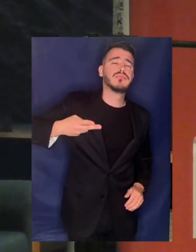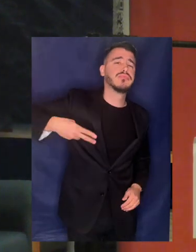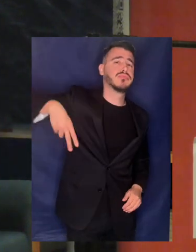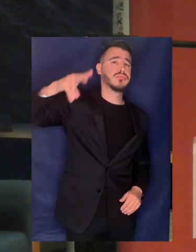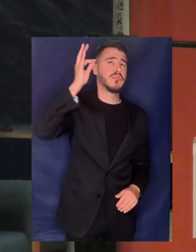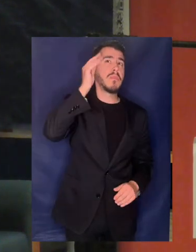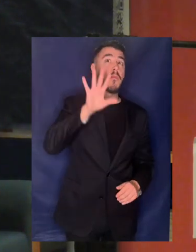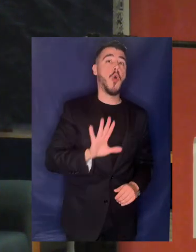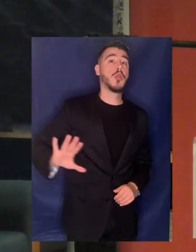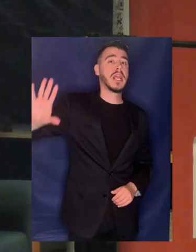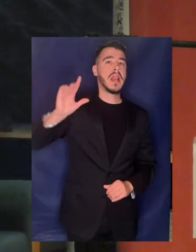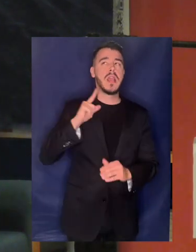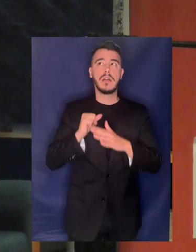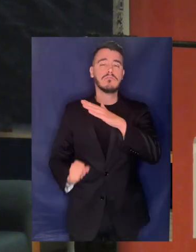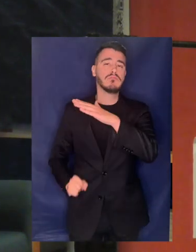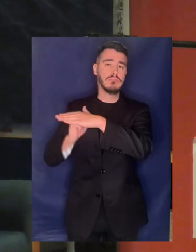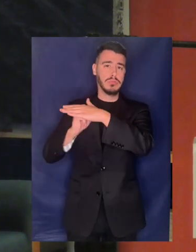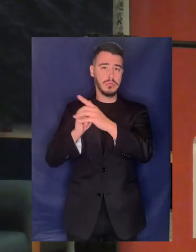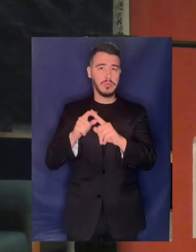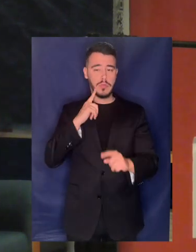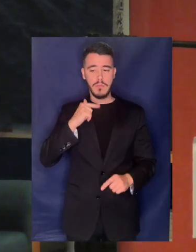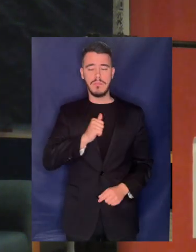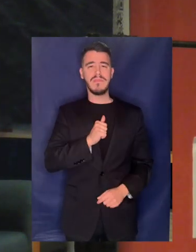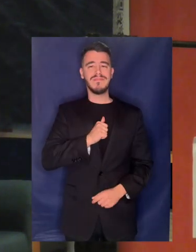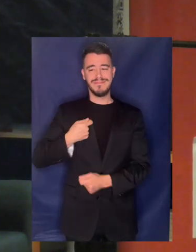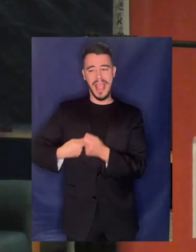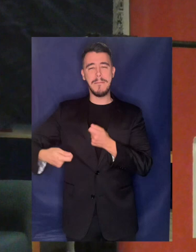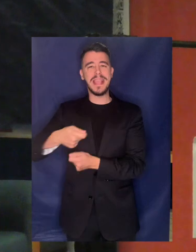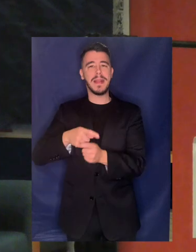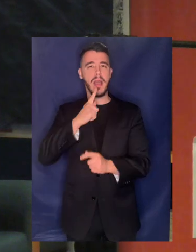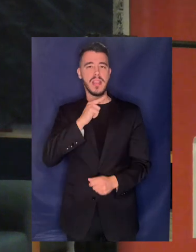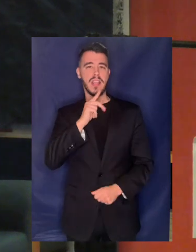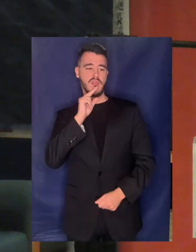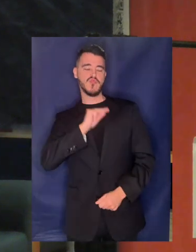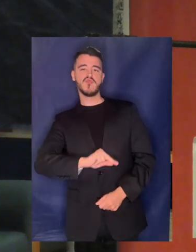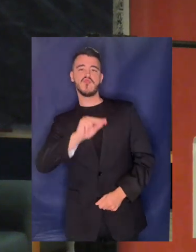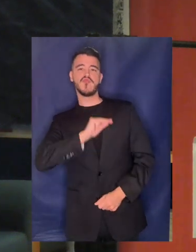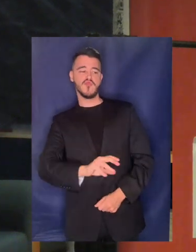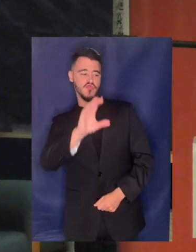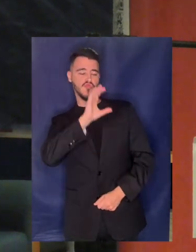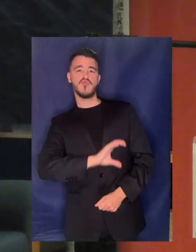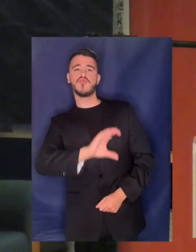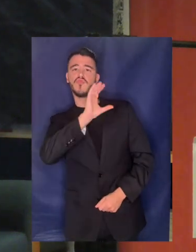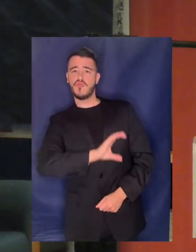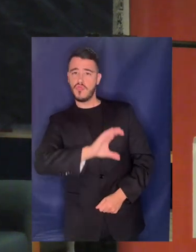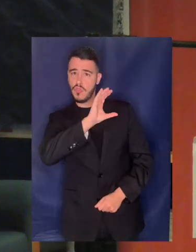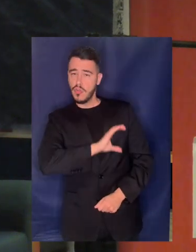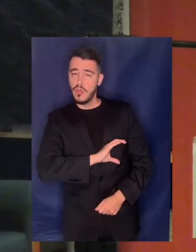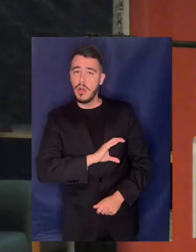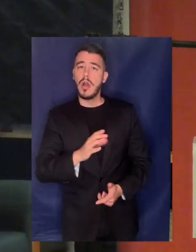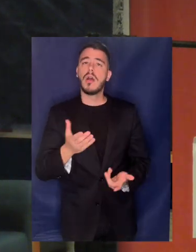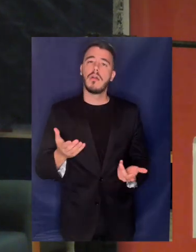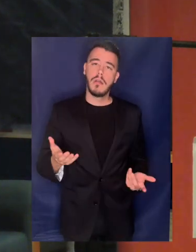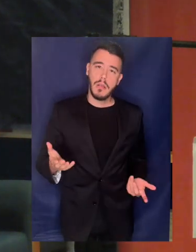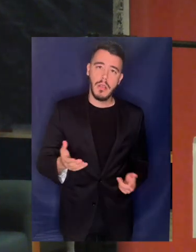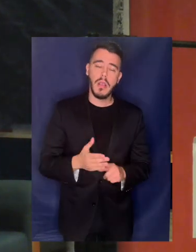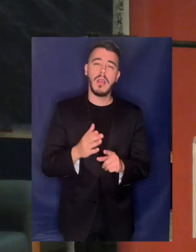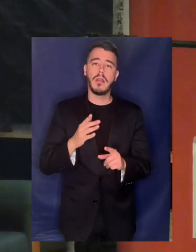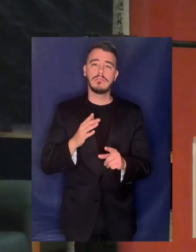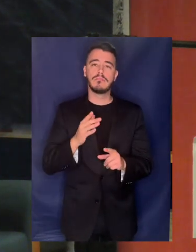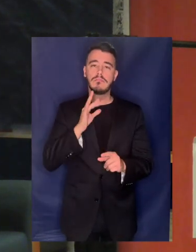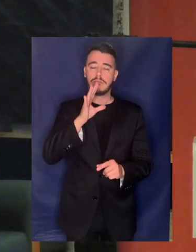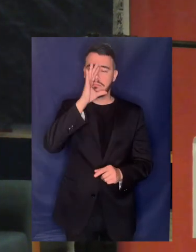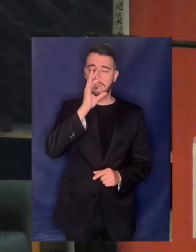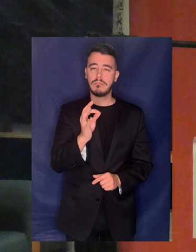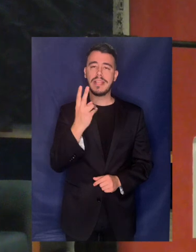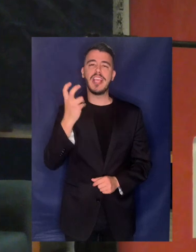υπερβολικά κέρδη για τους ιδιώτες και κακές επιδόσεις στη λειτουργία της εταιρείας με χαρακτηριστικότερο παράδειγμα την απώλεια του